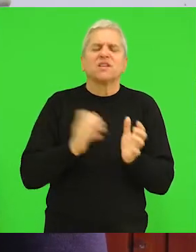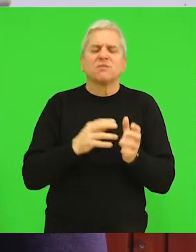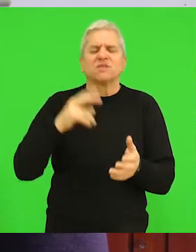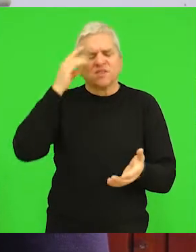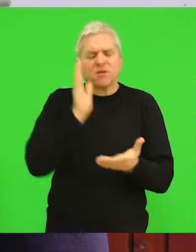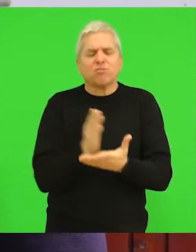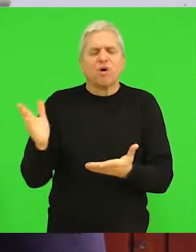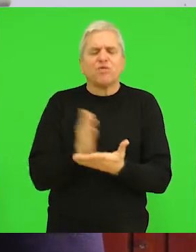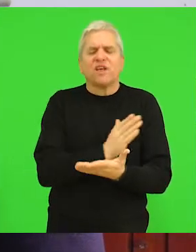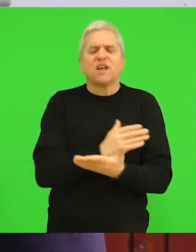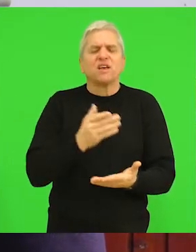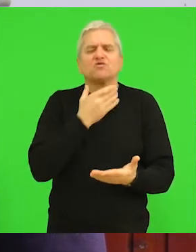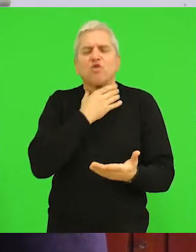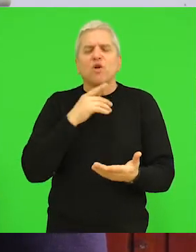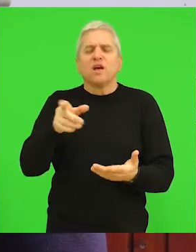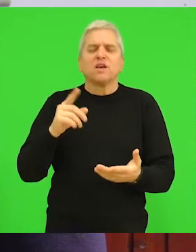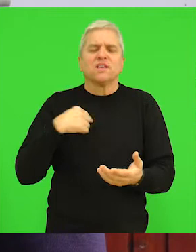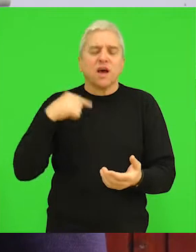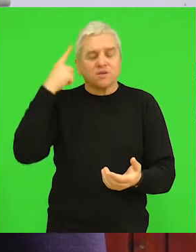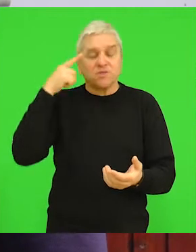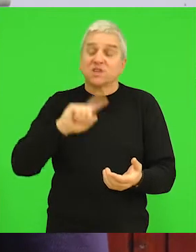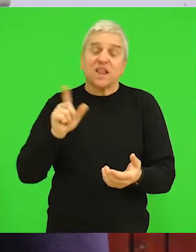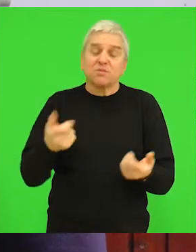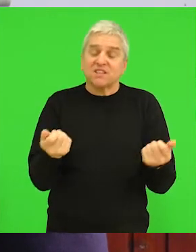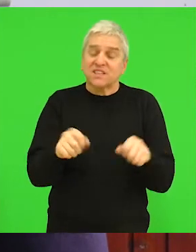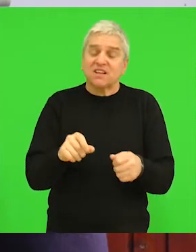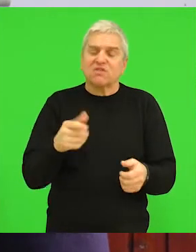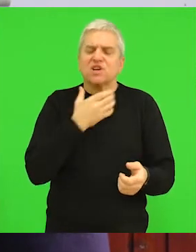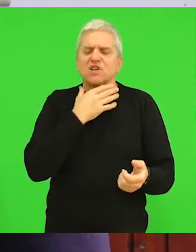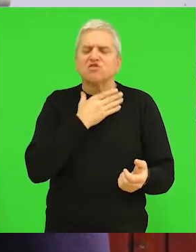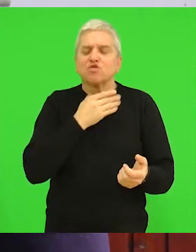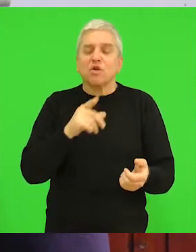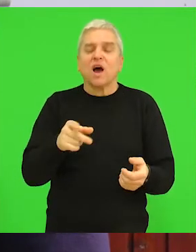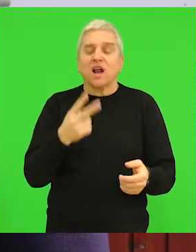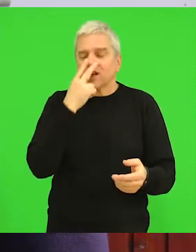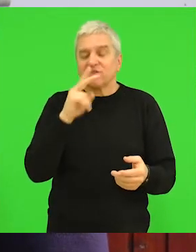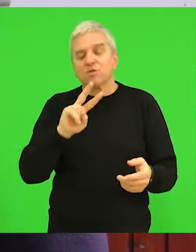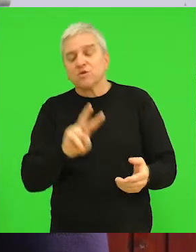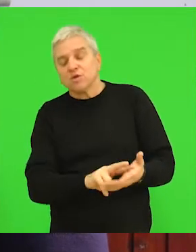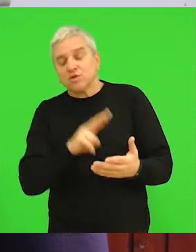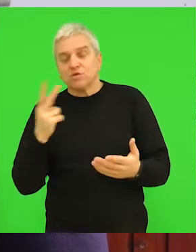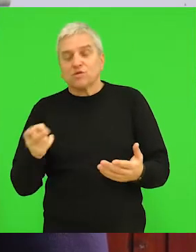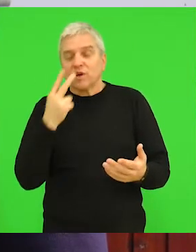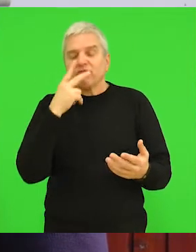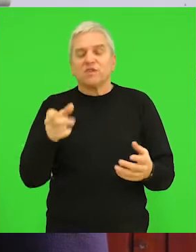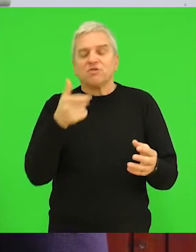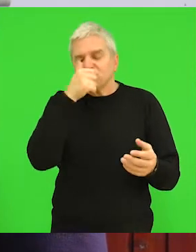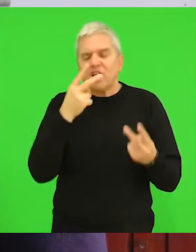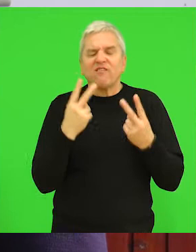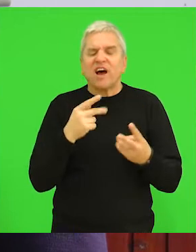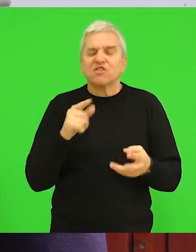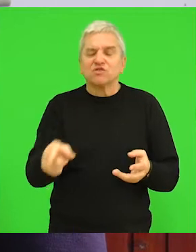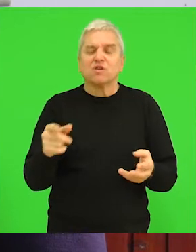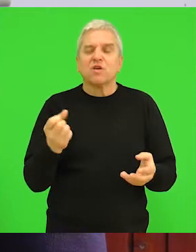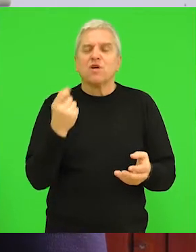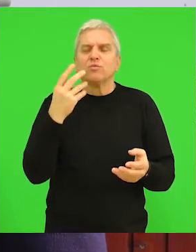zatvaraju. Ja sam mišljenja da ne treba da se zatvori nijedna škola. Ali, s druge strane, je realnost ta koja nas demantuje, a to je broj